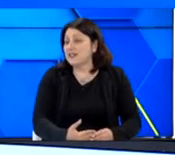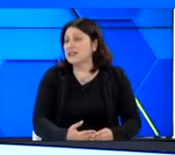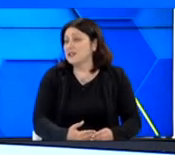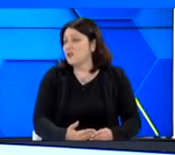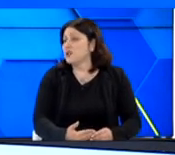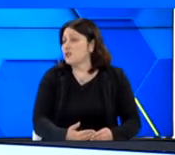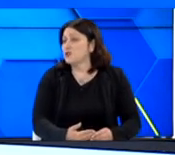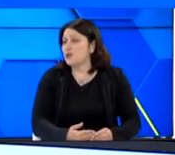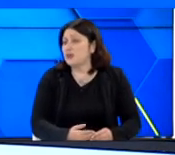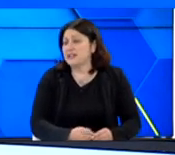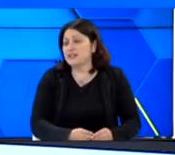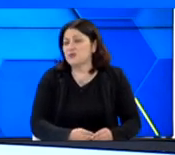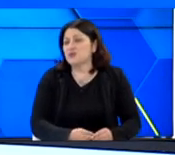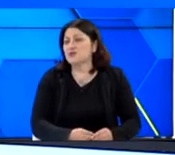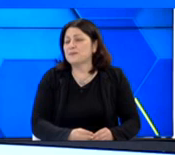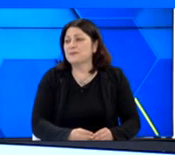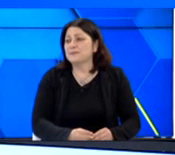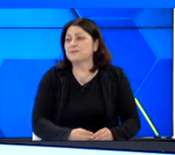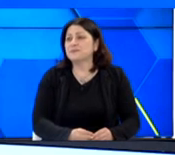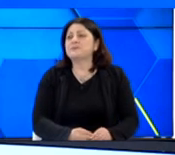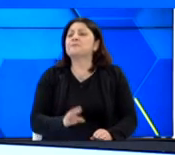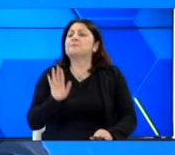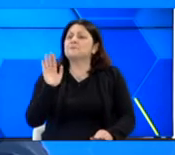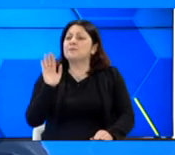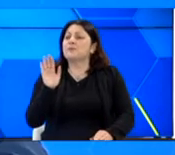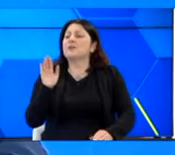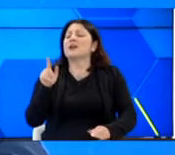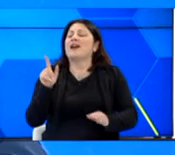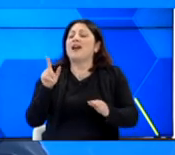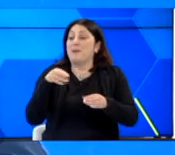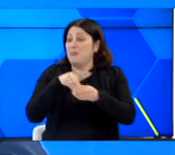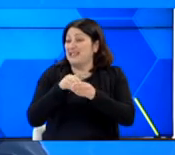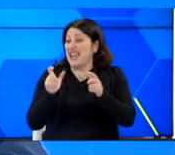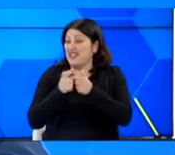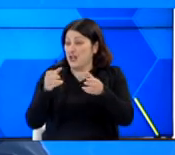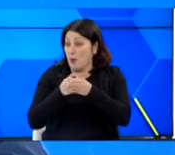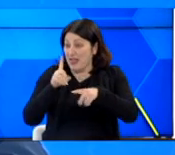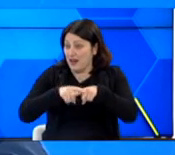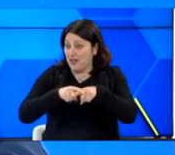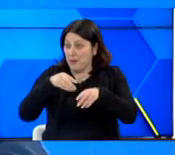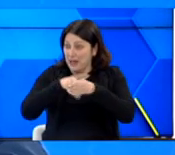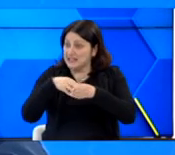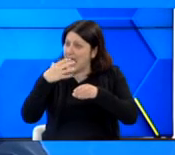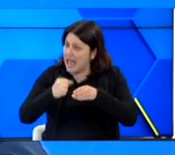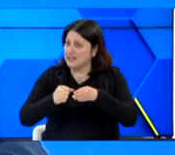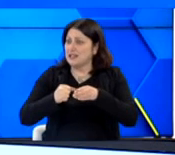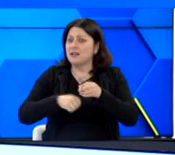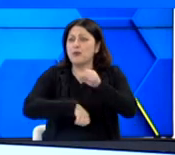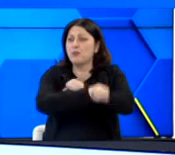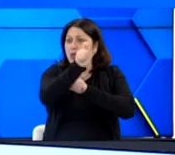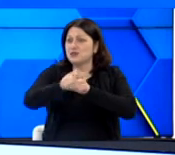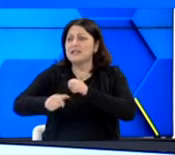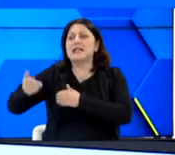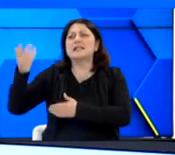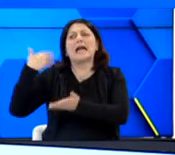έχει αναπτυχθεί και σε τομείς όπως ο αθλητισμός. Η εθνική ομάδα έχει παίκτες από την Κρήτη. Δεν είσαι, εθνική ομάδα θα παίξει. Έχει